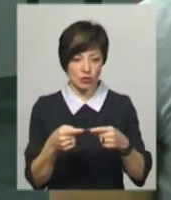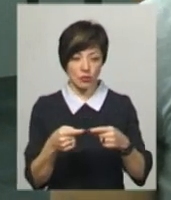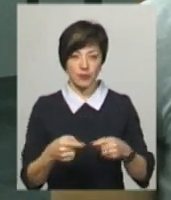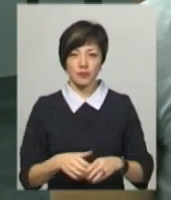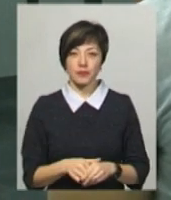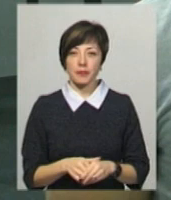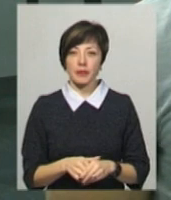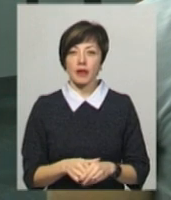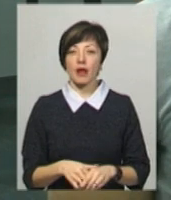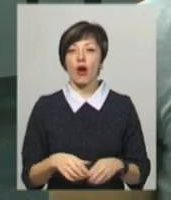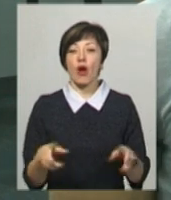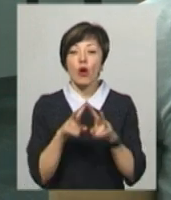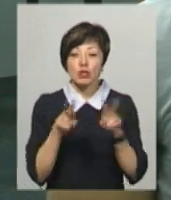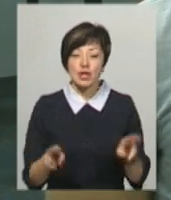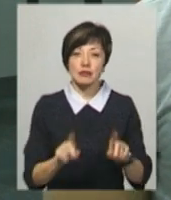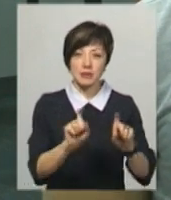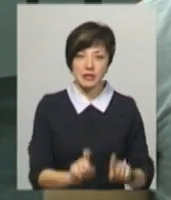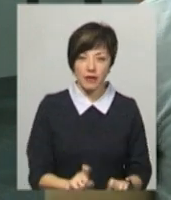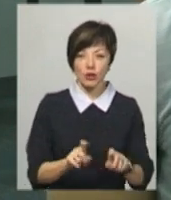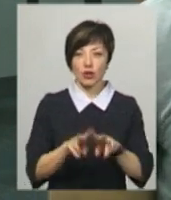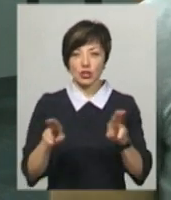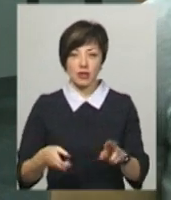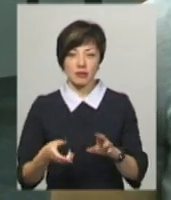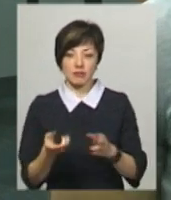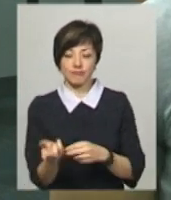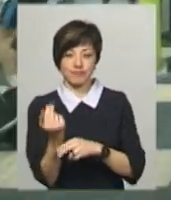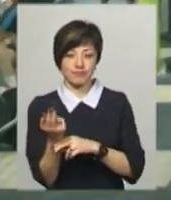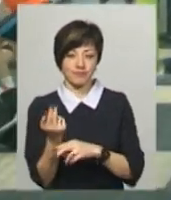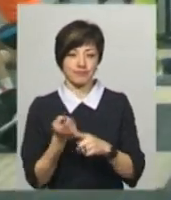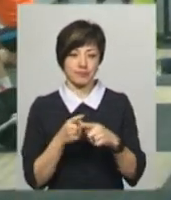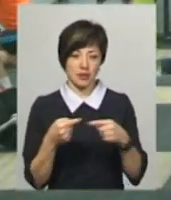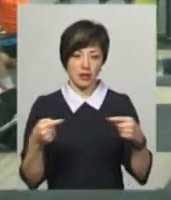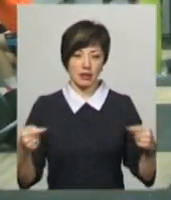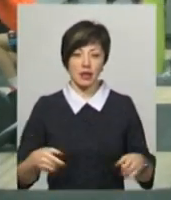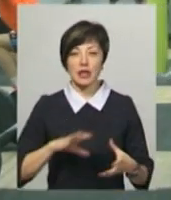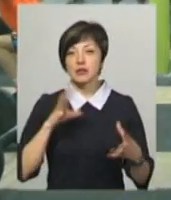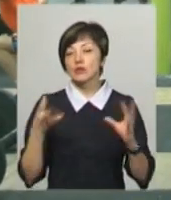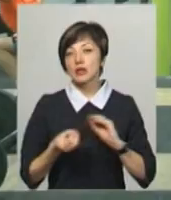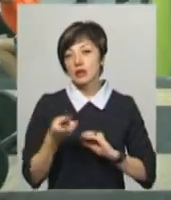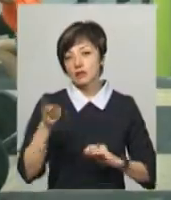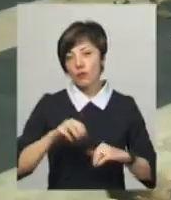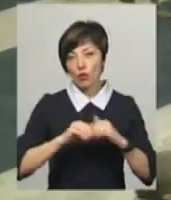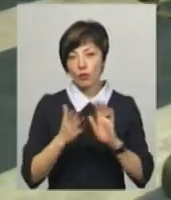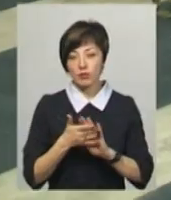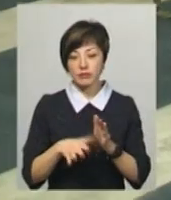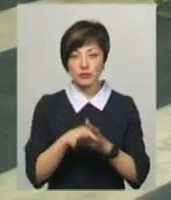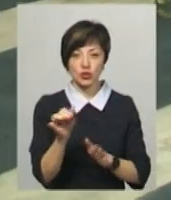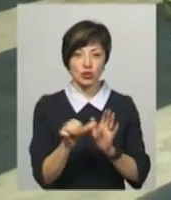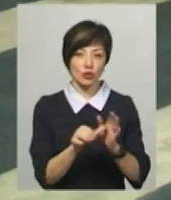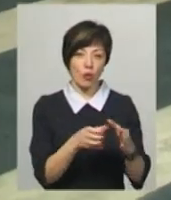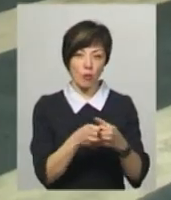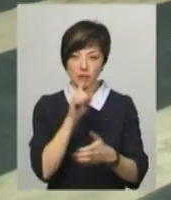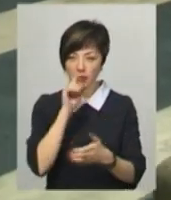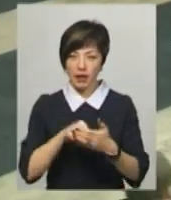Тобто одночасно присідати, одночасно ноги піднімати на приїзд і так далі. За результатами двох комплексів обрали шість команд, які прийшли до